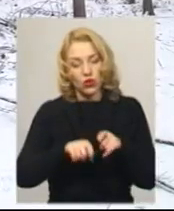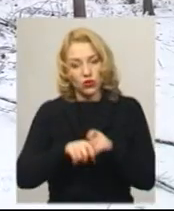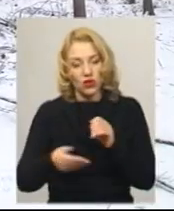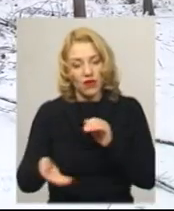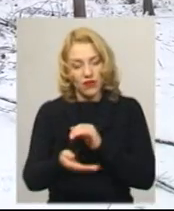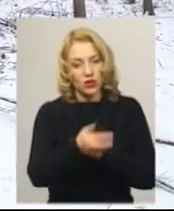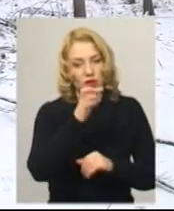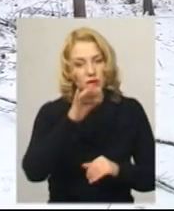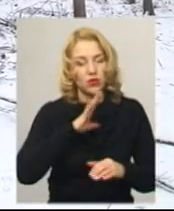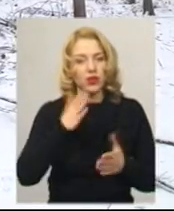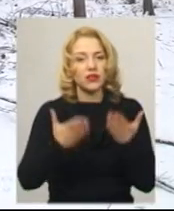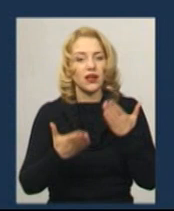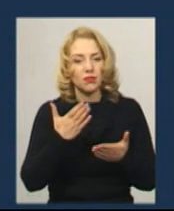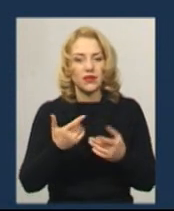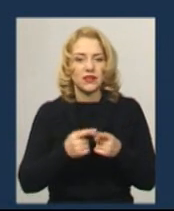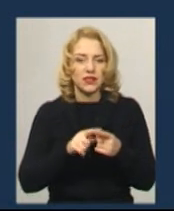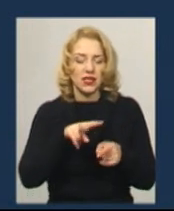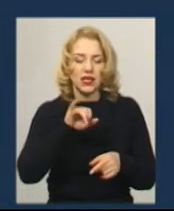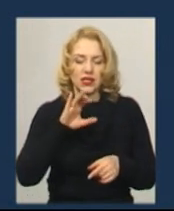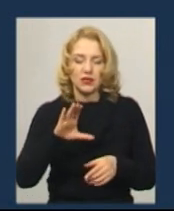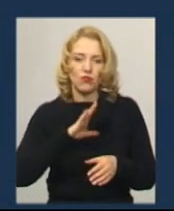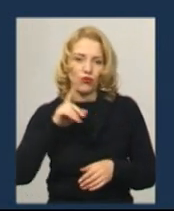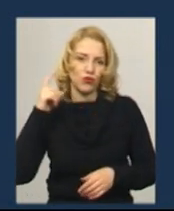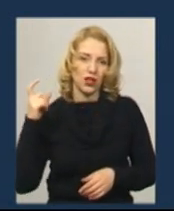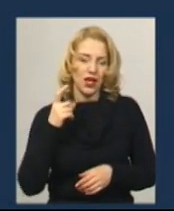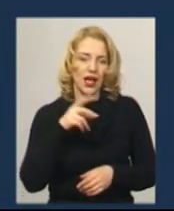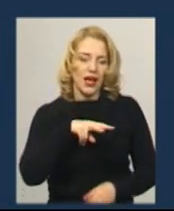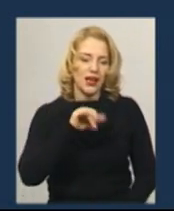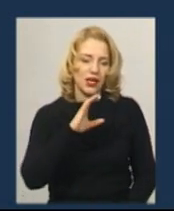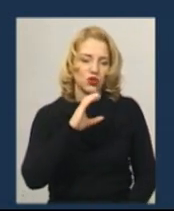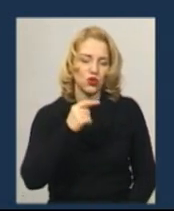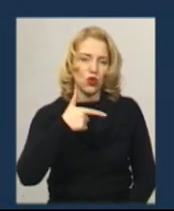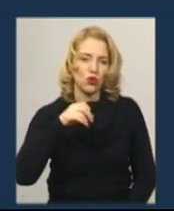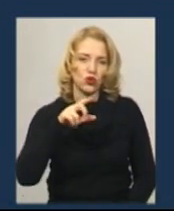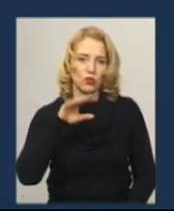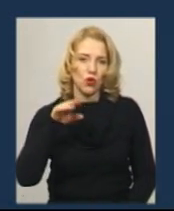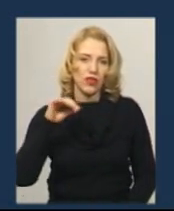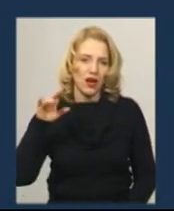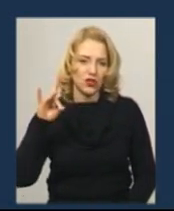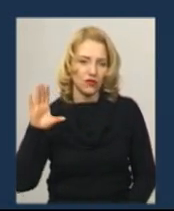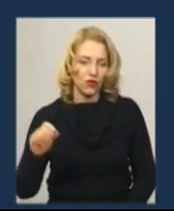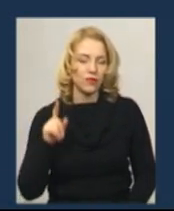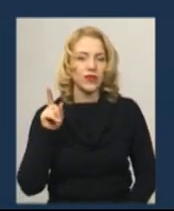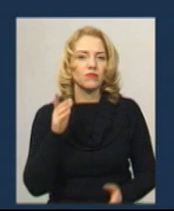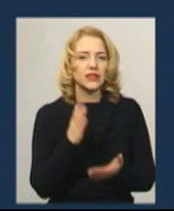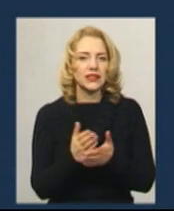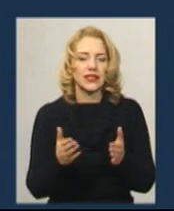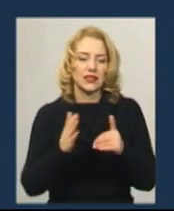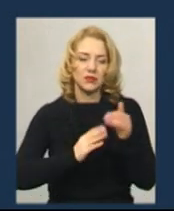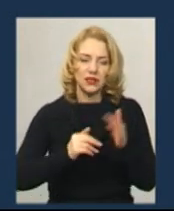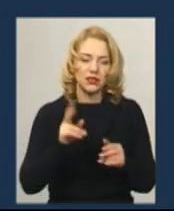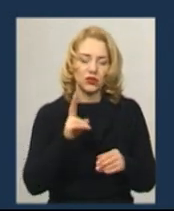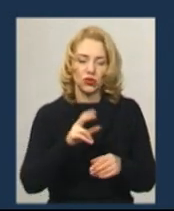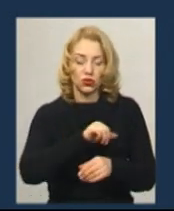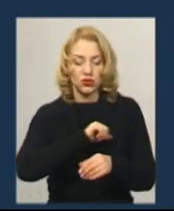знаходилися у володінні лісових господарств. Там є спеціалісти, які не лише вирубають ліс, а дорозводять ліси, висаджують,